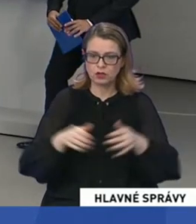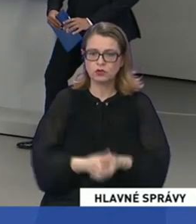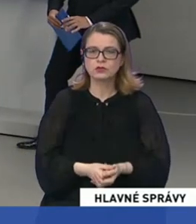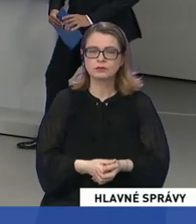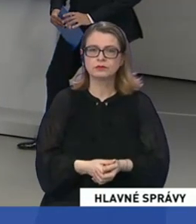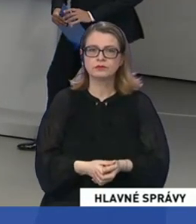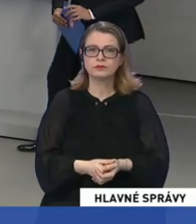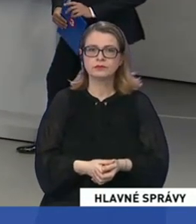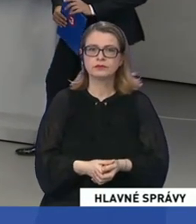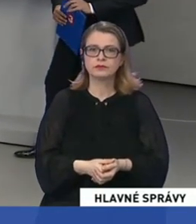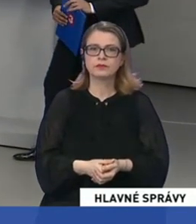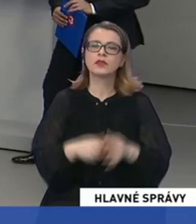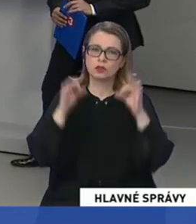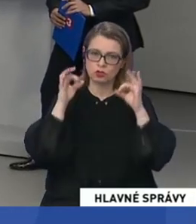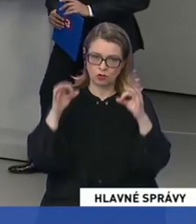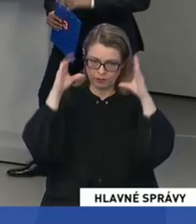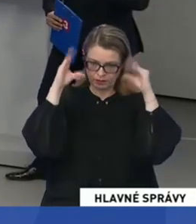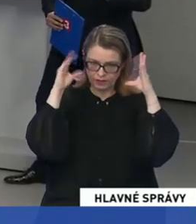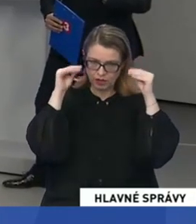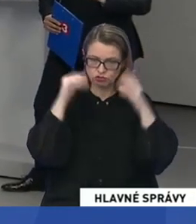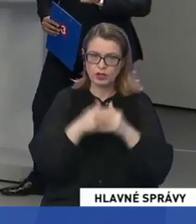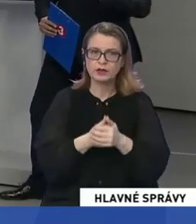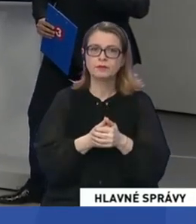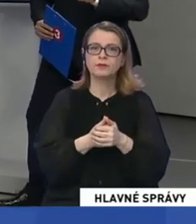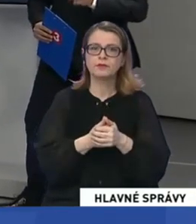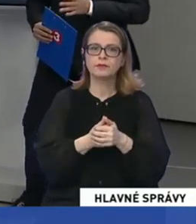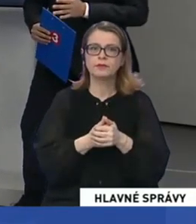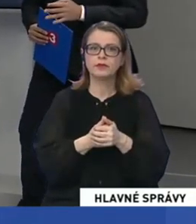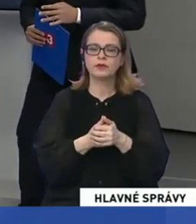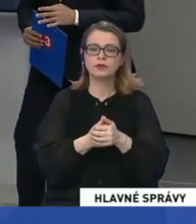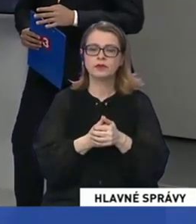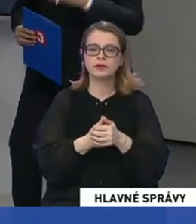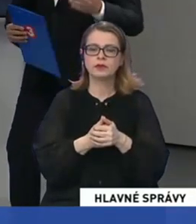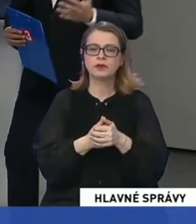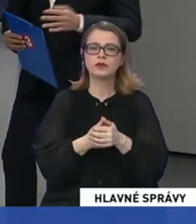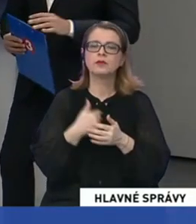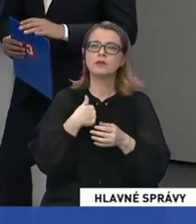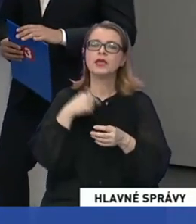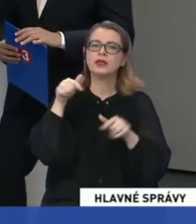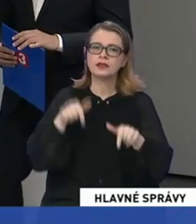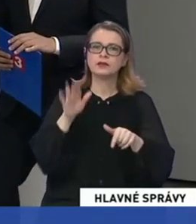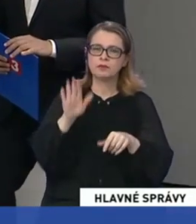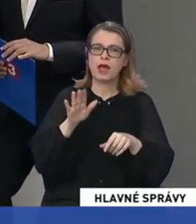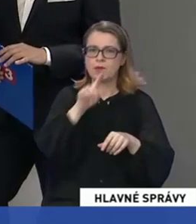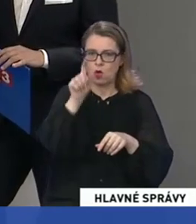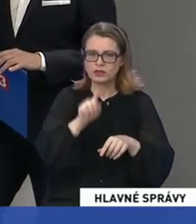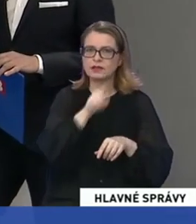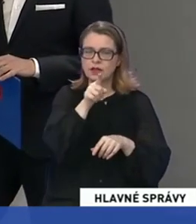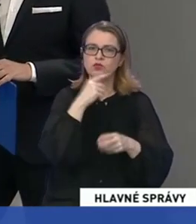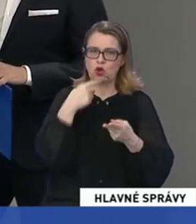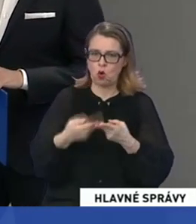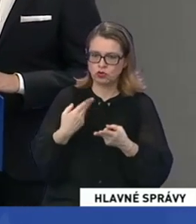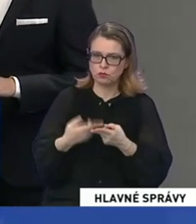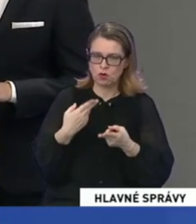hostia, nech sa páči. Dobrý večer, kolegovia. My samozrejme vás nesklamujeme ani dnes, pretože odpovedáme na vaše otázky,